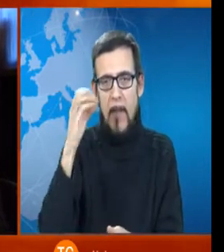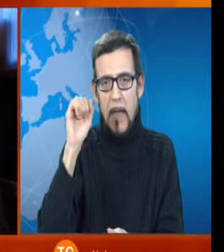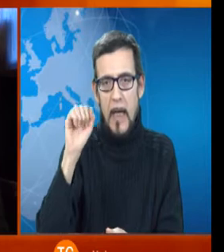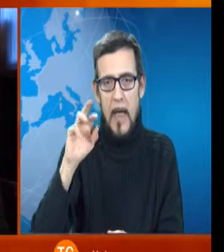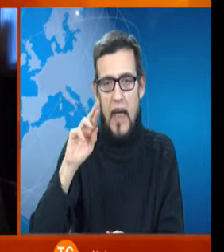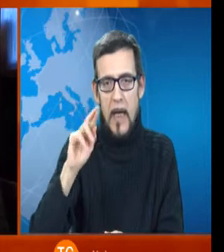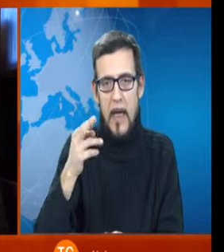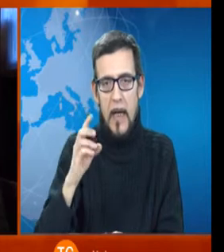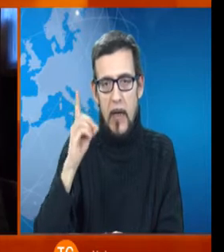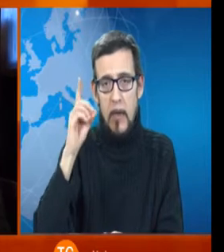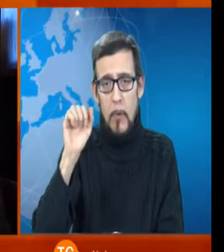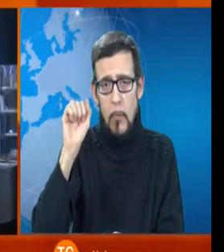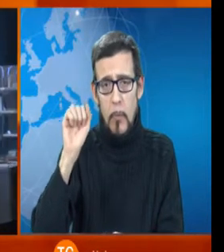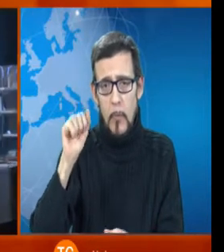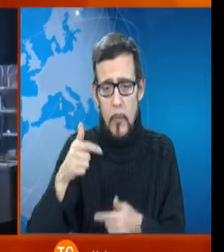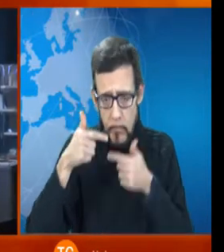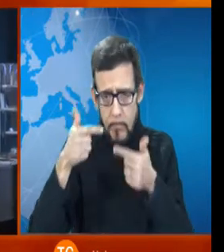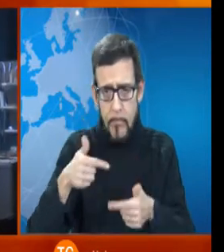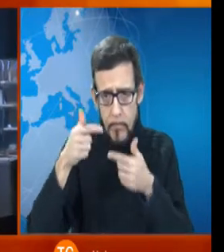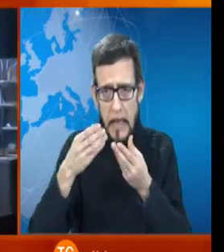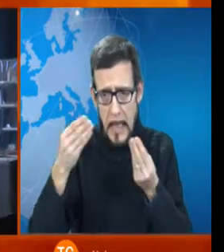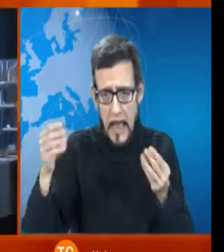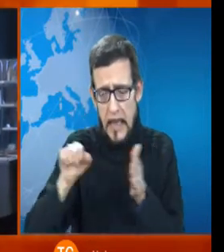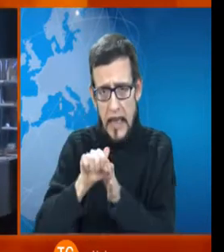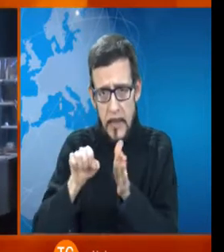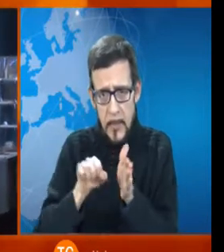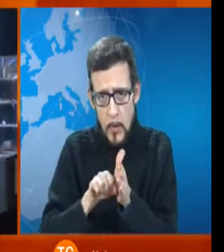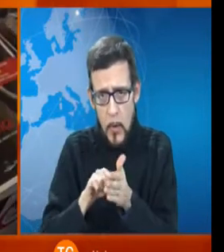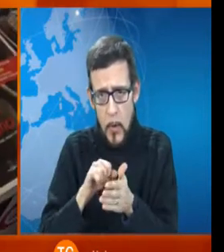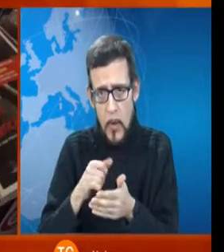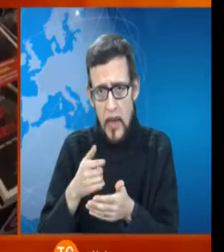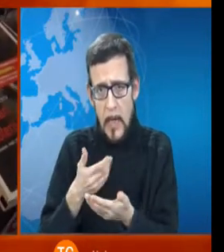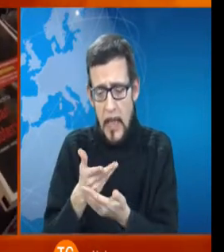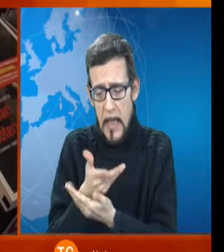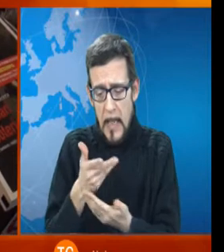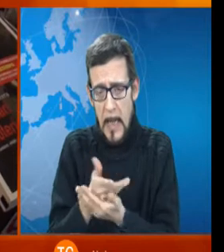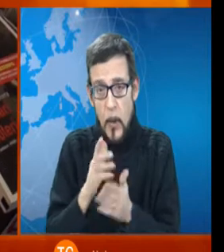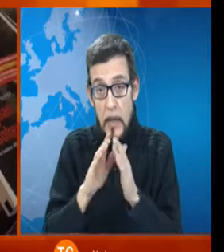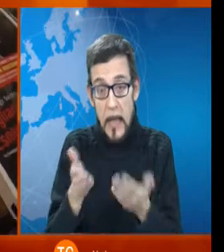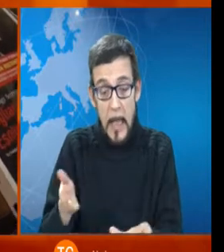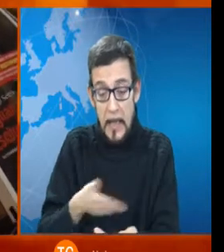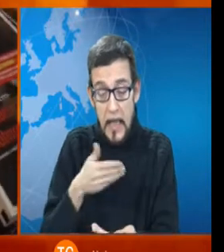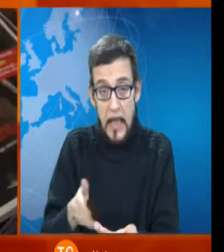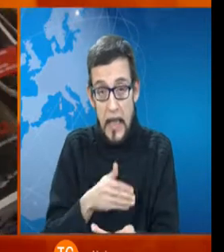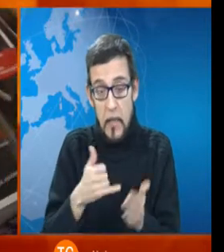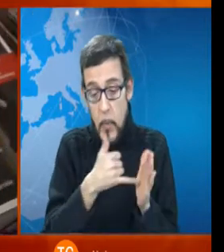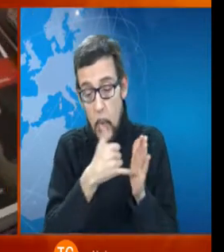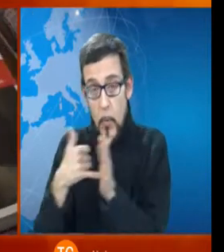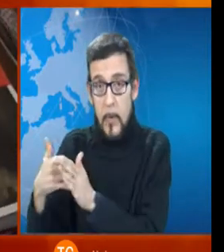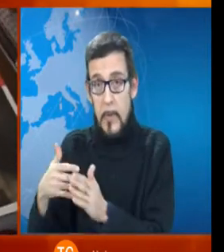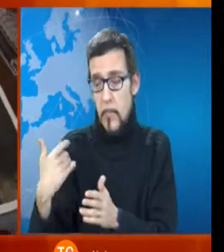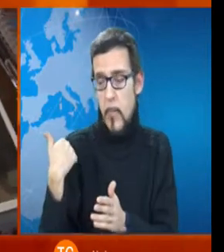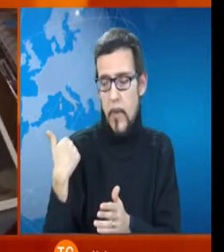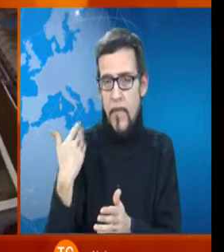non solo per quanto riguarda le storie raccontate, scritte nei libri anche nell'ultimo di Pierluigi ma anche